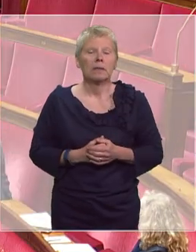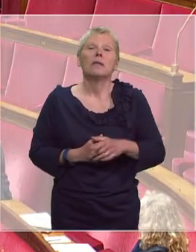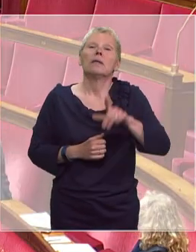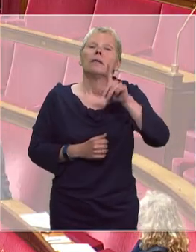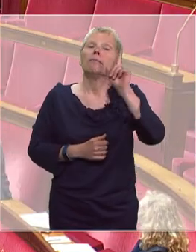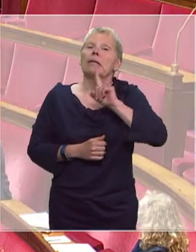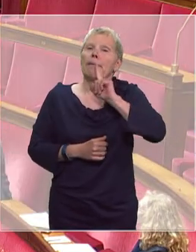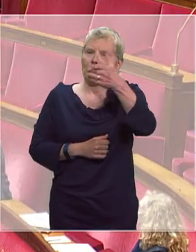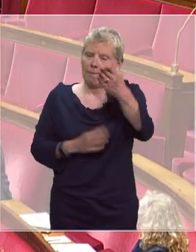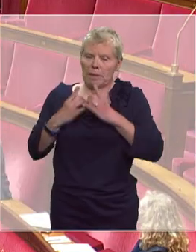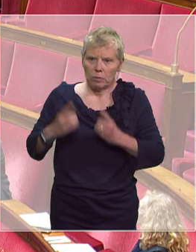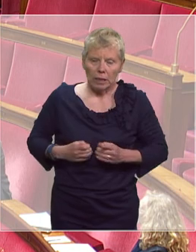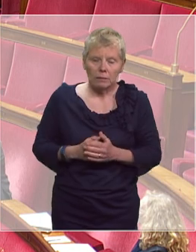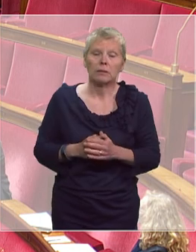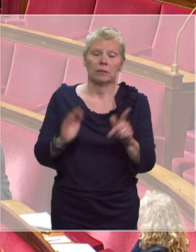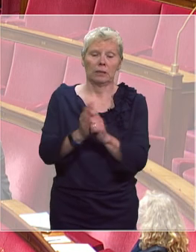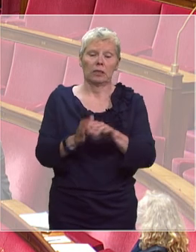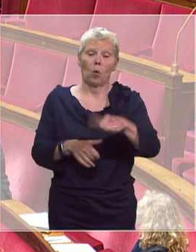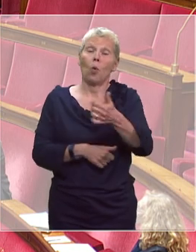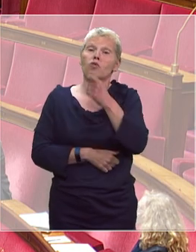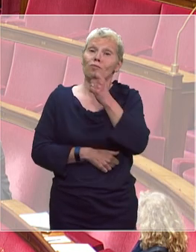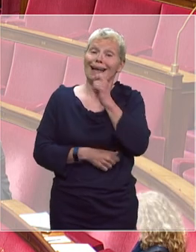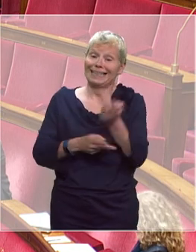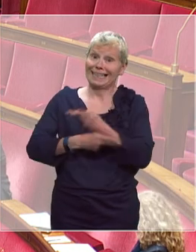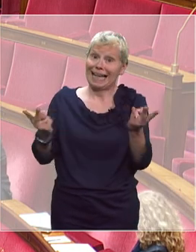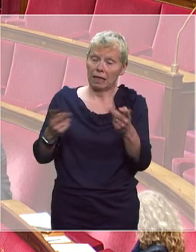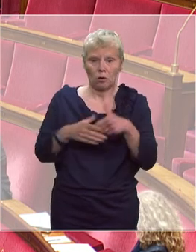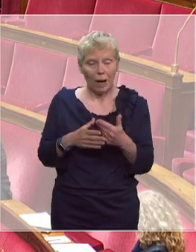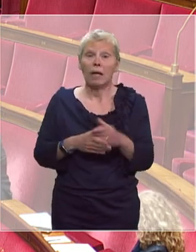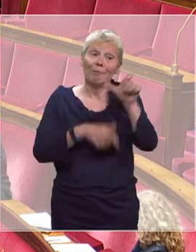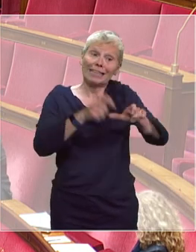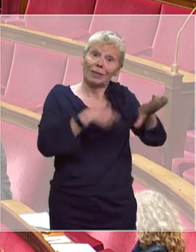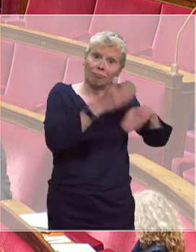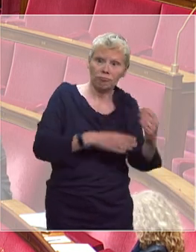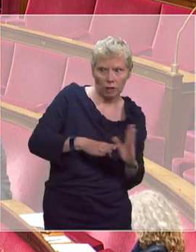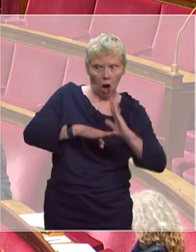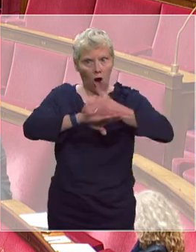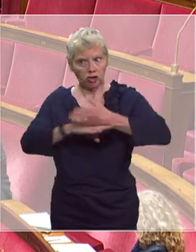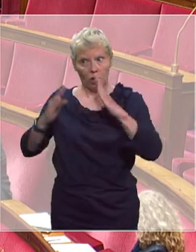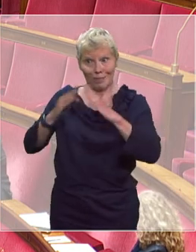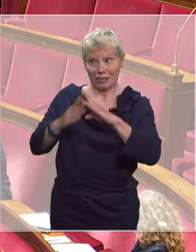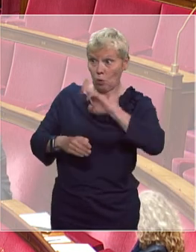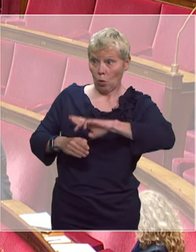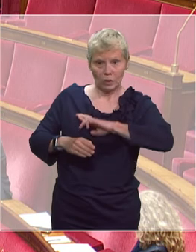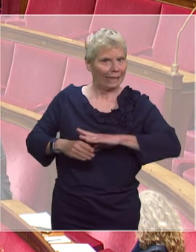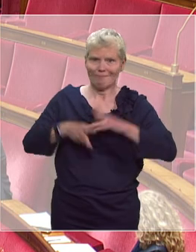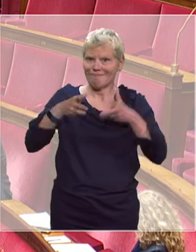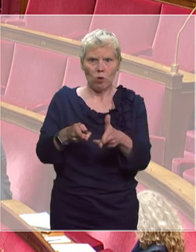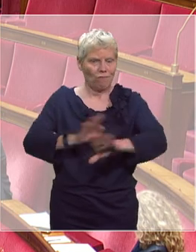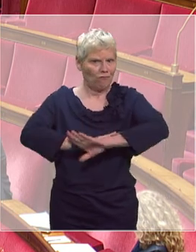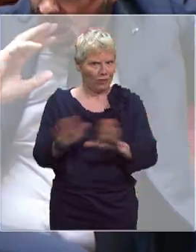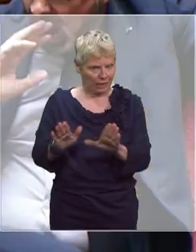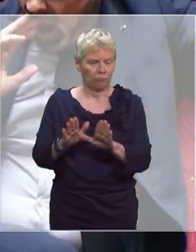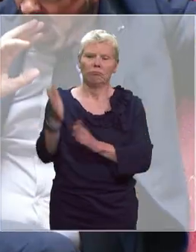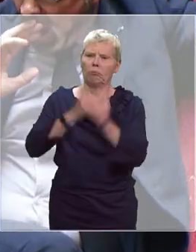la députée Descamps, le 11 mars, nous avons annoncé la suspension des visites extérieures au sein des EHPAD et le déclenchement du plan bleu. Le